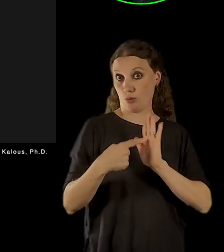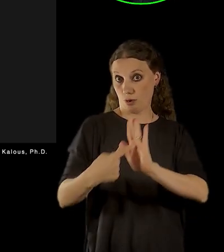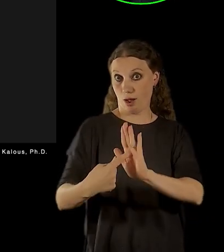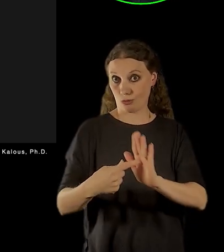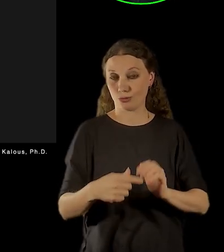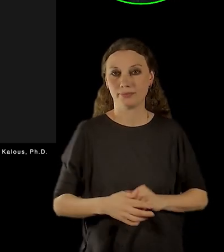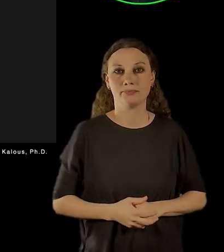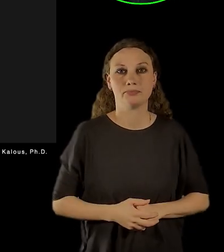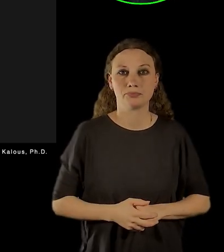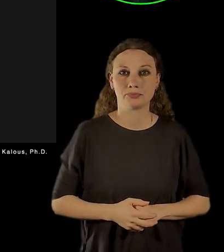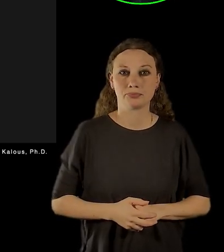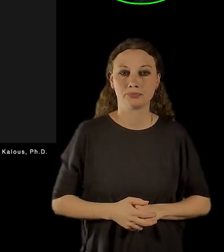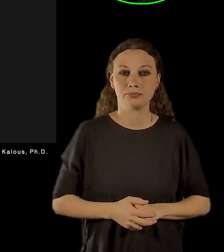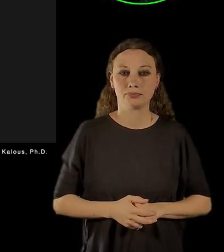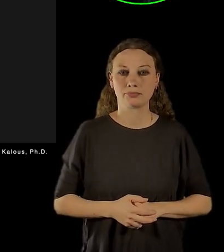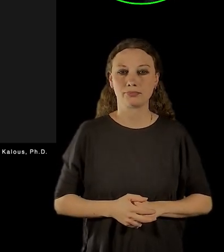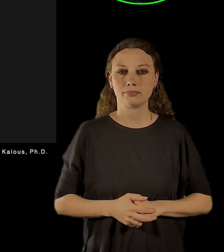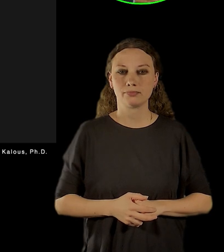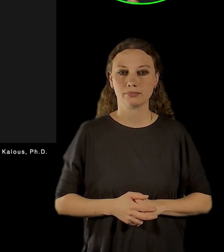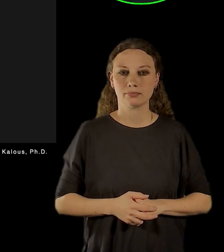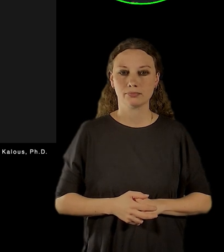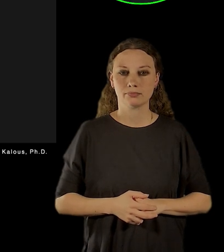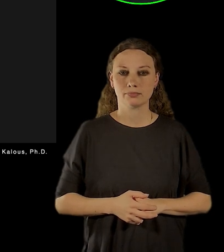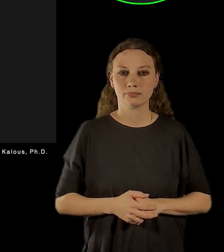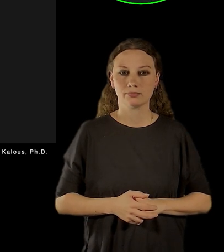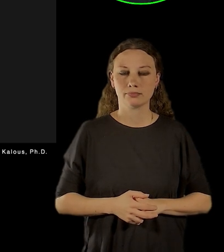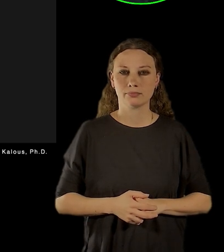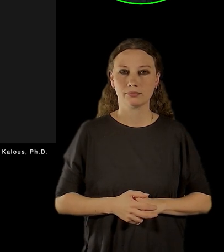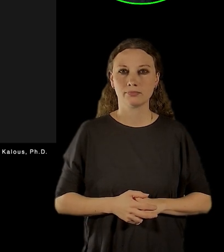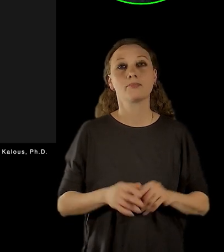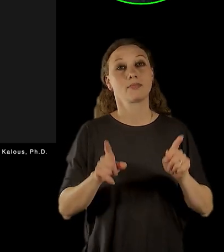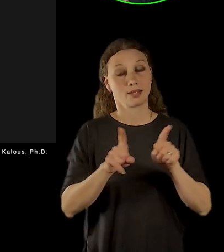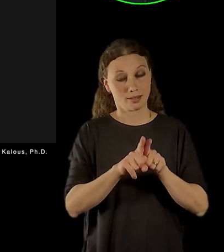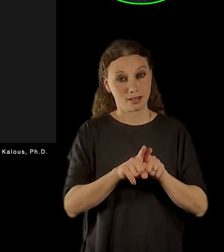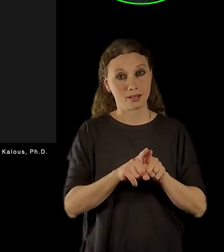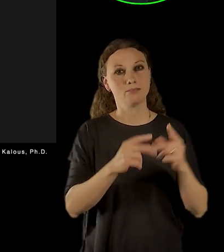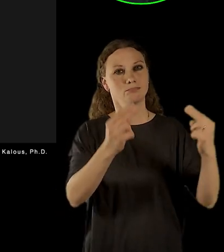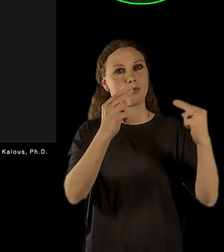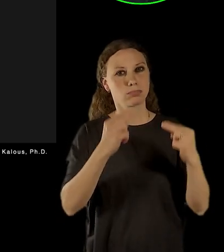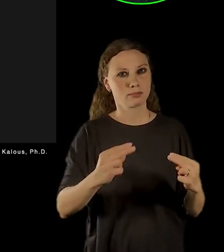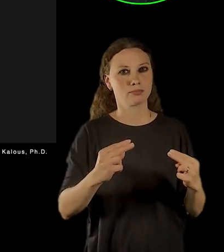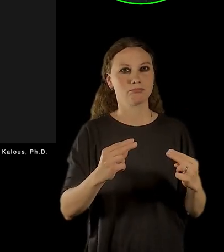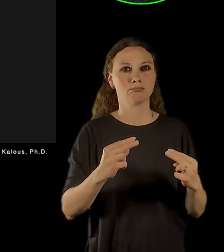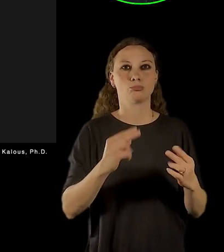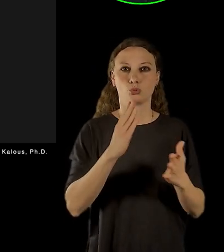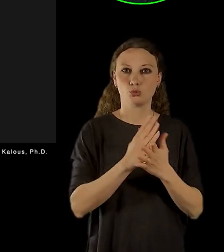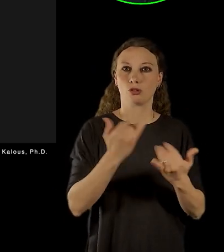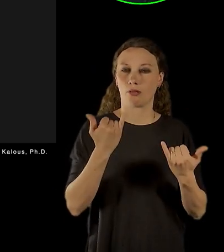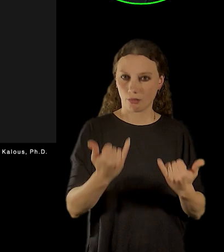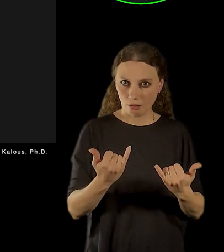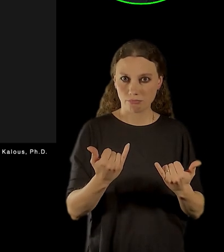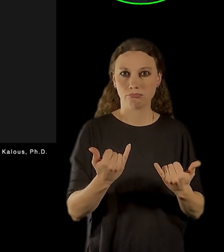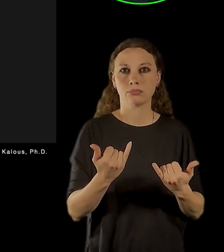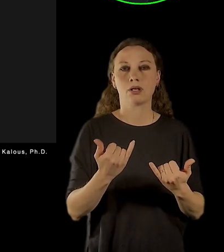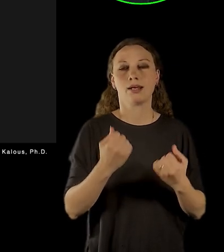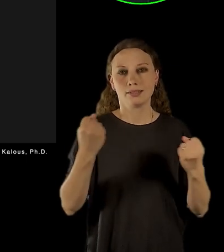Odpovídajícím způsobem k tomu bude potom rozvějena a nějakým způsobem ještě teď probíhá sbírkotvorná